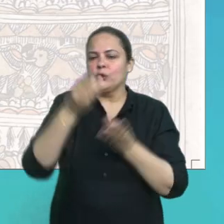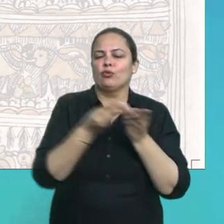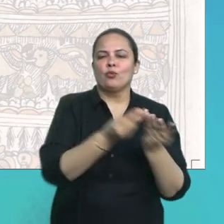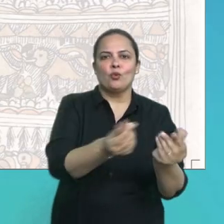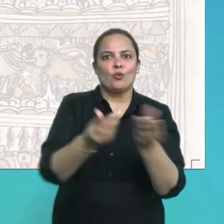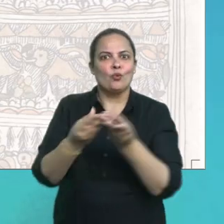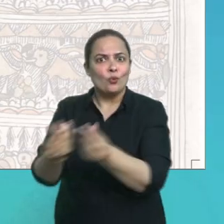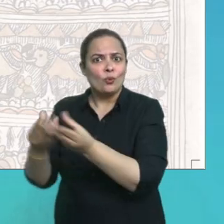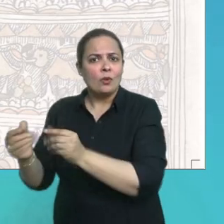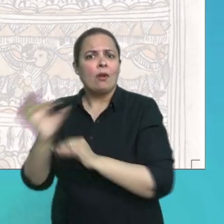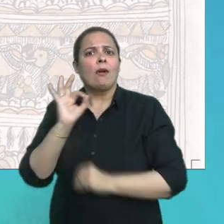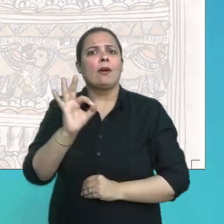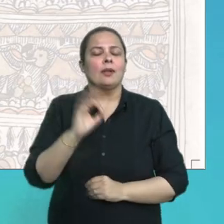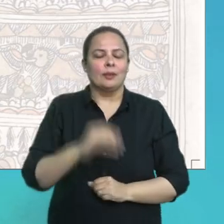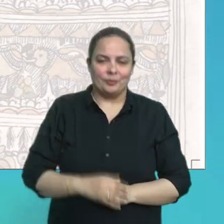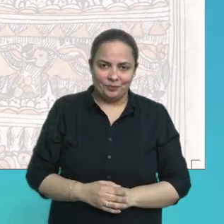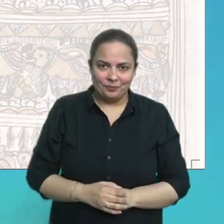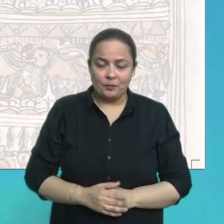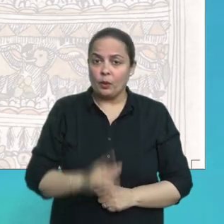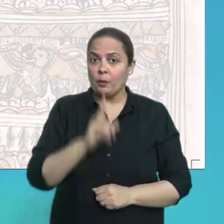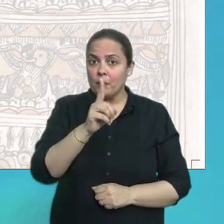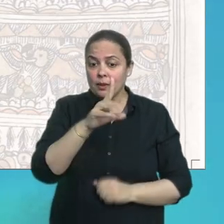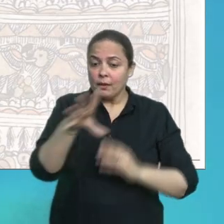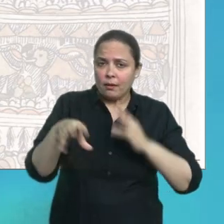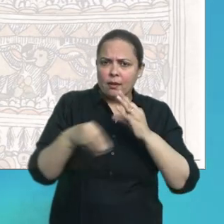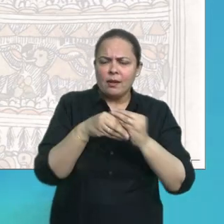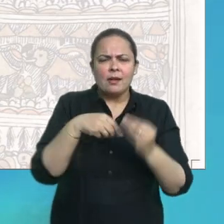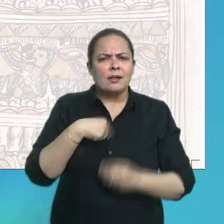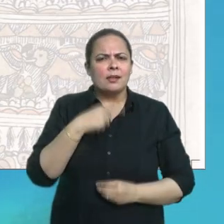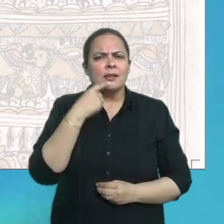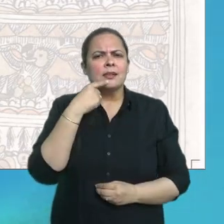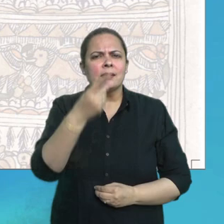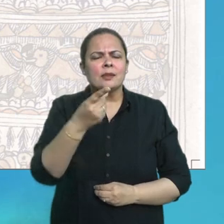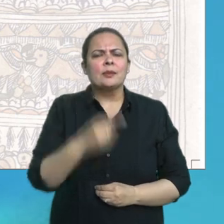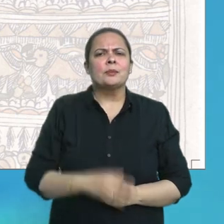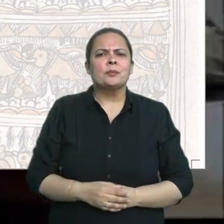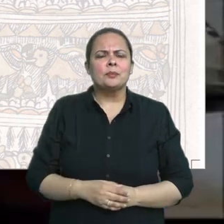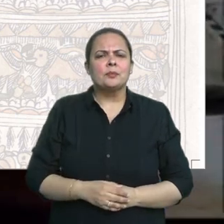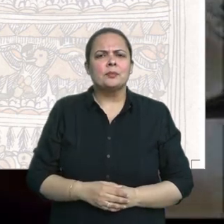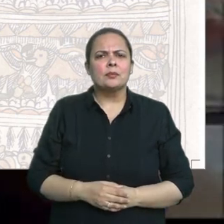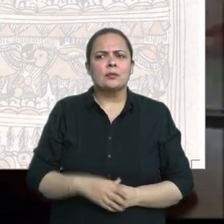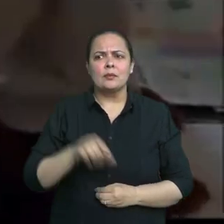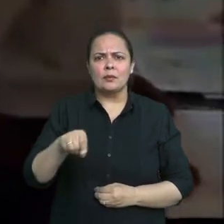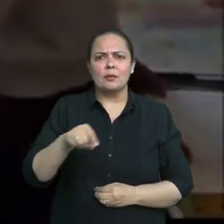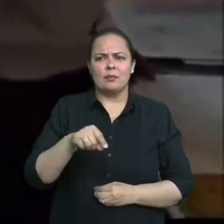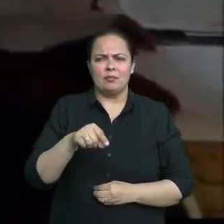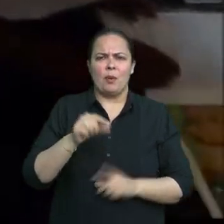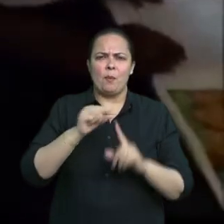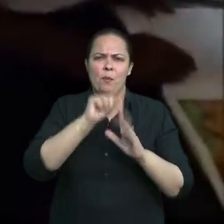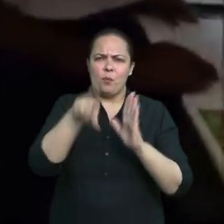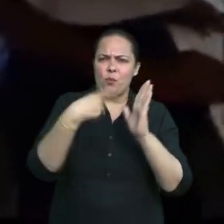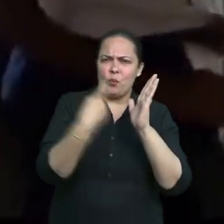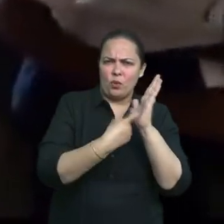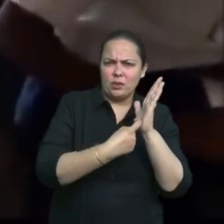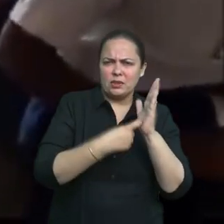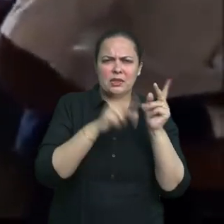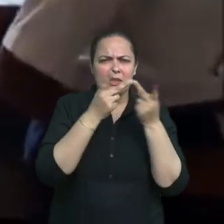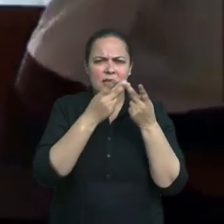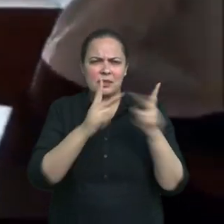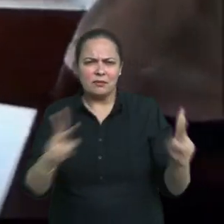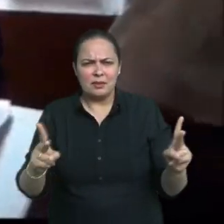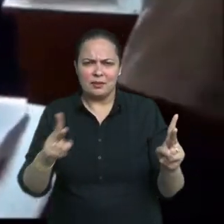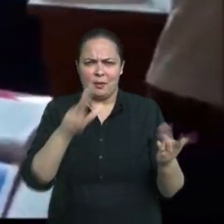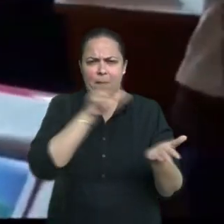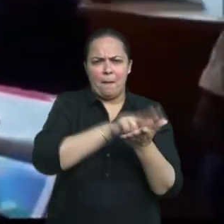विशेश रूप से विज्ञान, समाजिक विज्ञान और पर्यावरण शिक्षा के एक शेत्र में सीखने की परिकल्पना